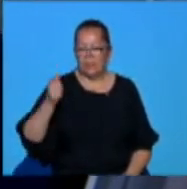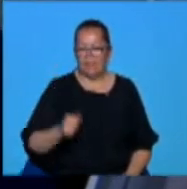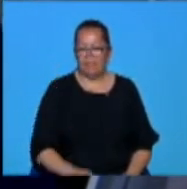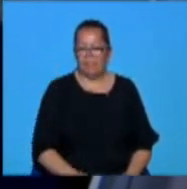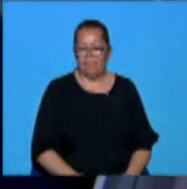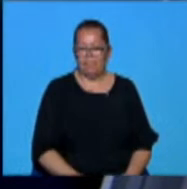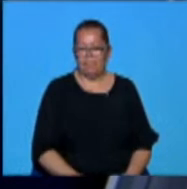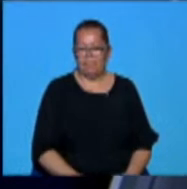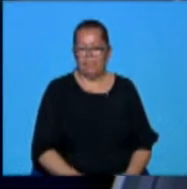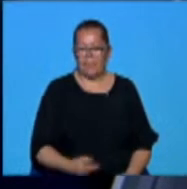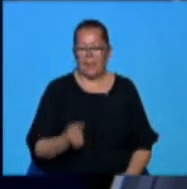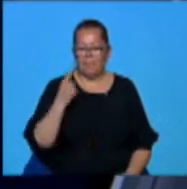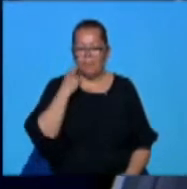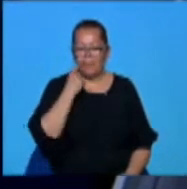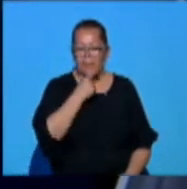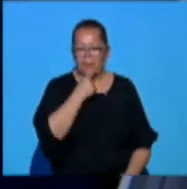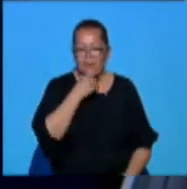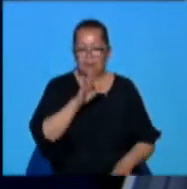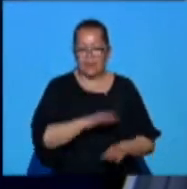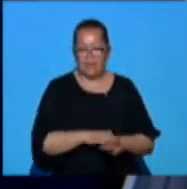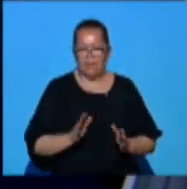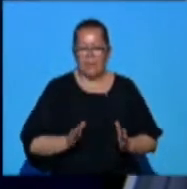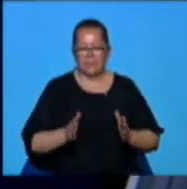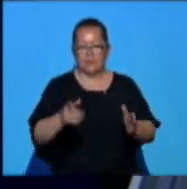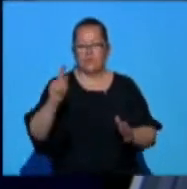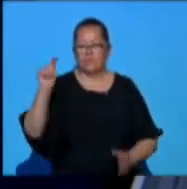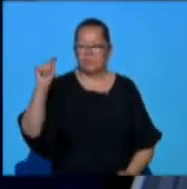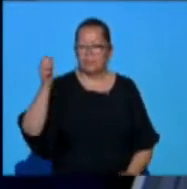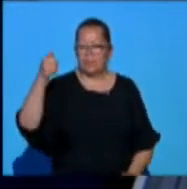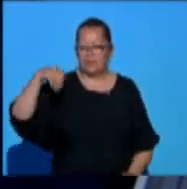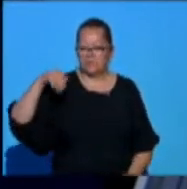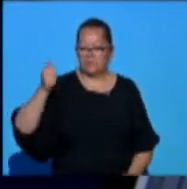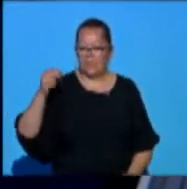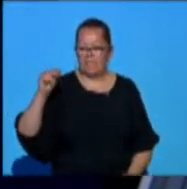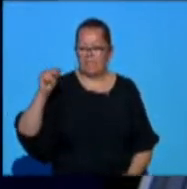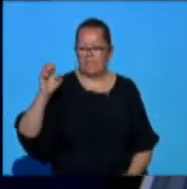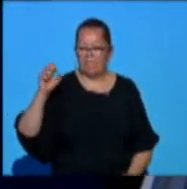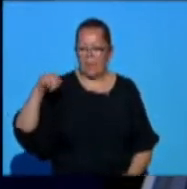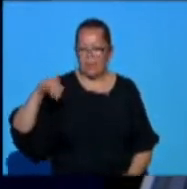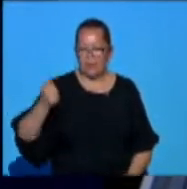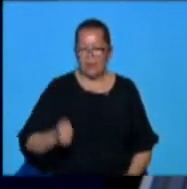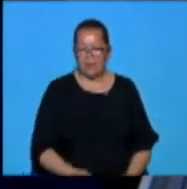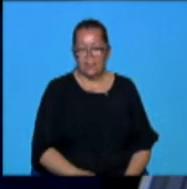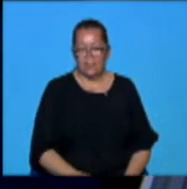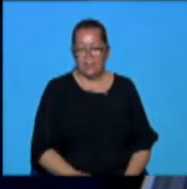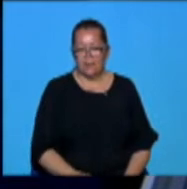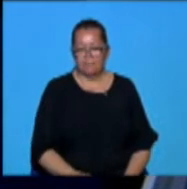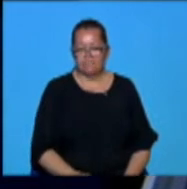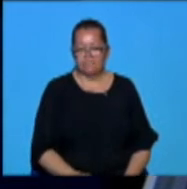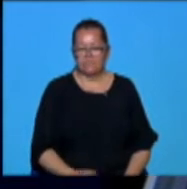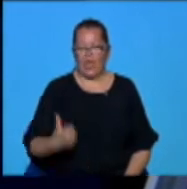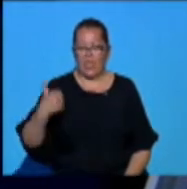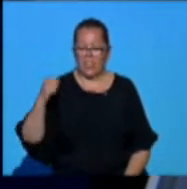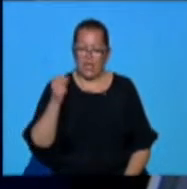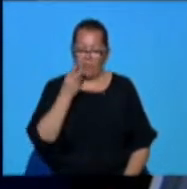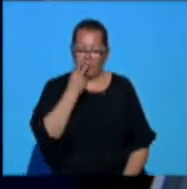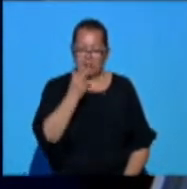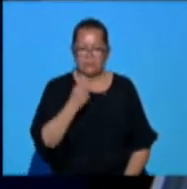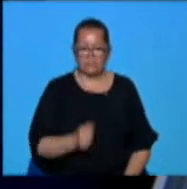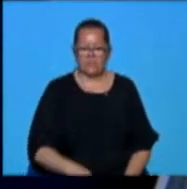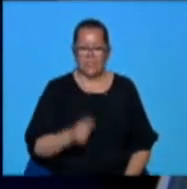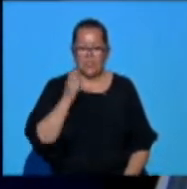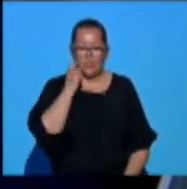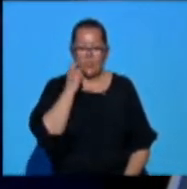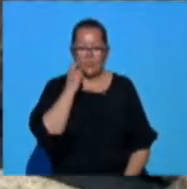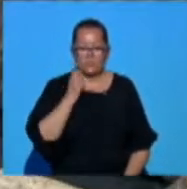dată pe traseu, pe Transalpina? Da, prima dată. Știați? Poftim? Știam, știam. Am fost și el în recunoaștere. Da,